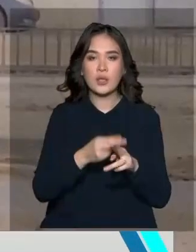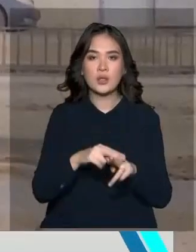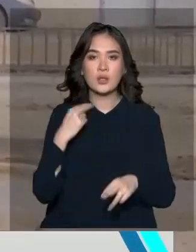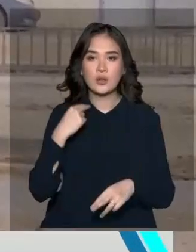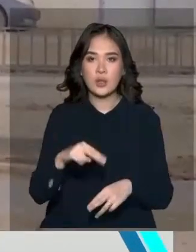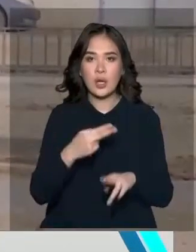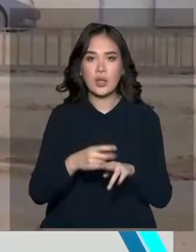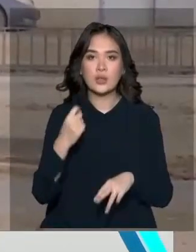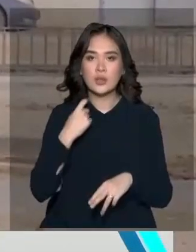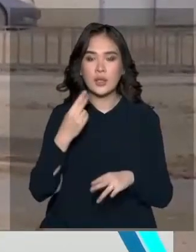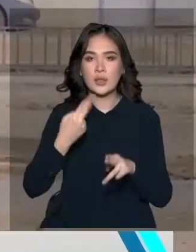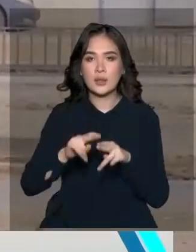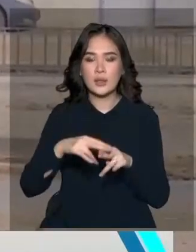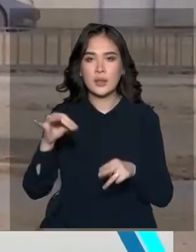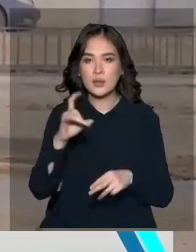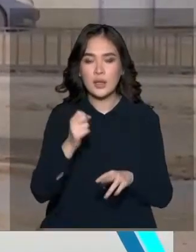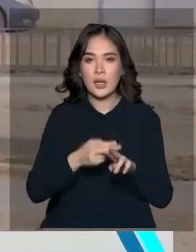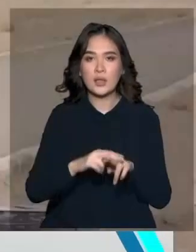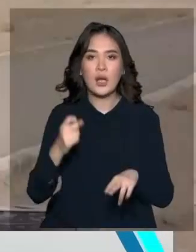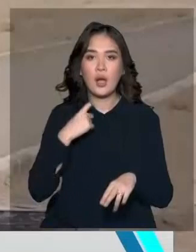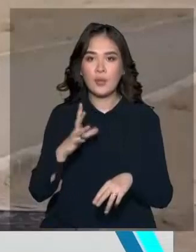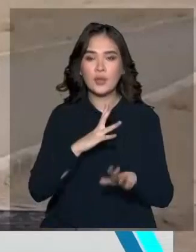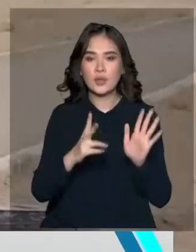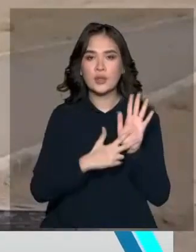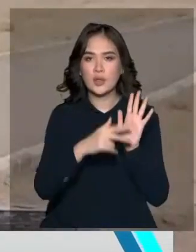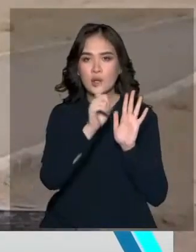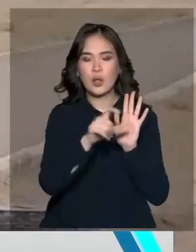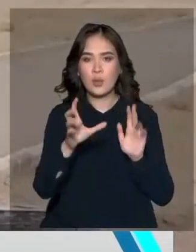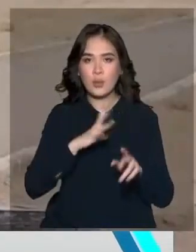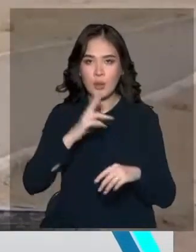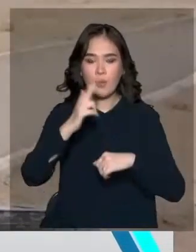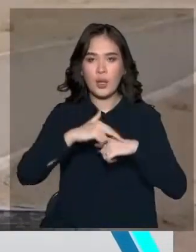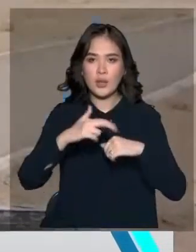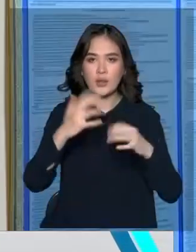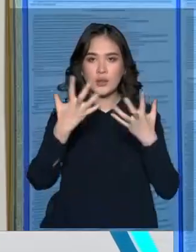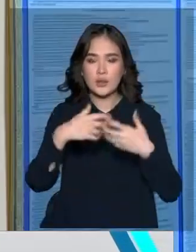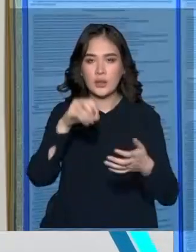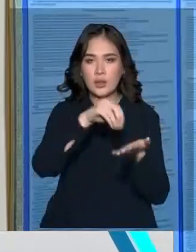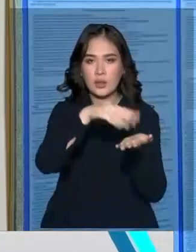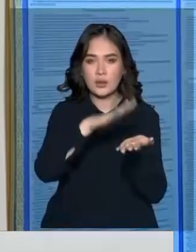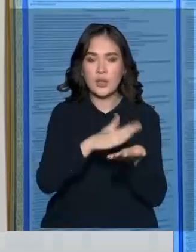топтасып, үшімдік шудың кесірінен болған. Араққа салыңан сегіз тұрғын жергілікті полиция бөлімінде есепте тұр.